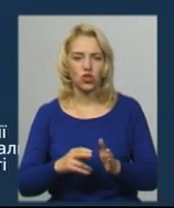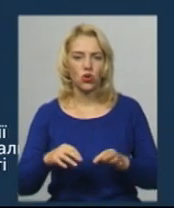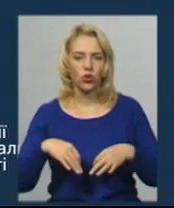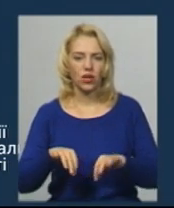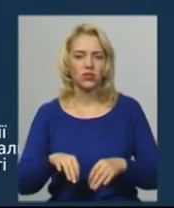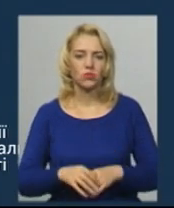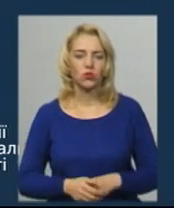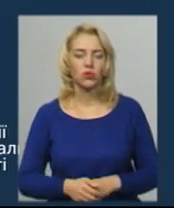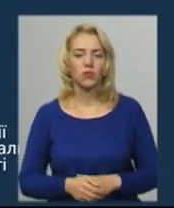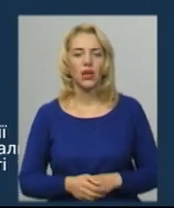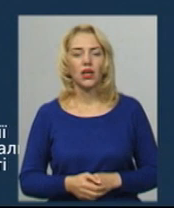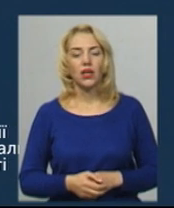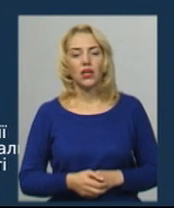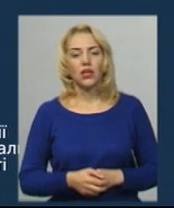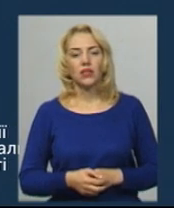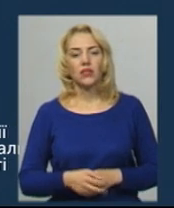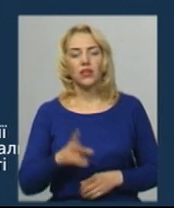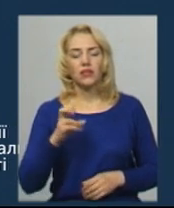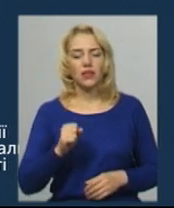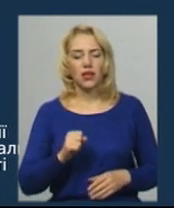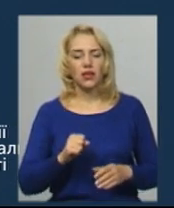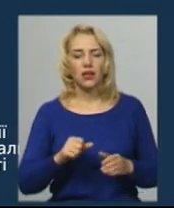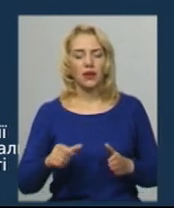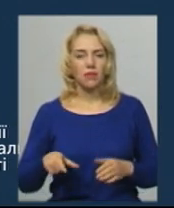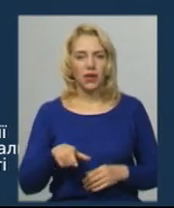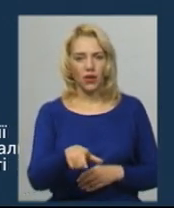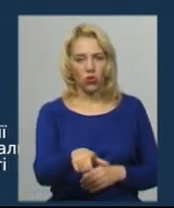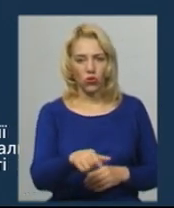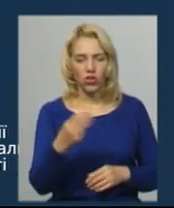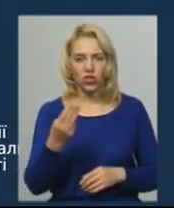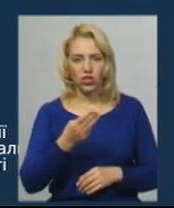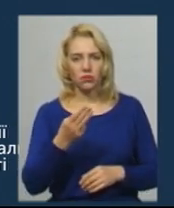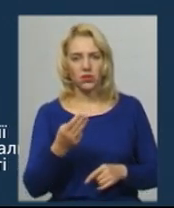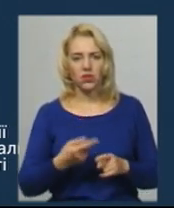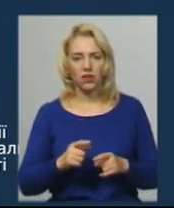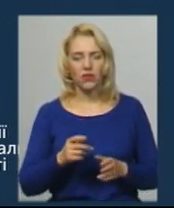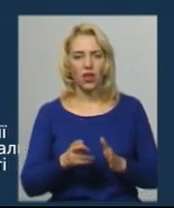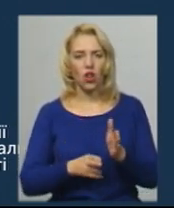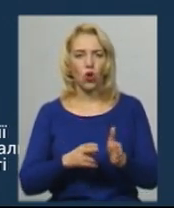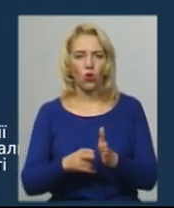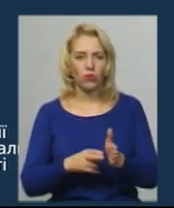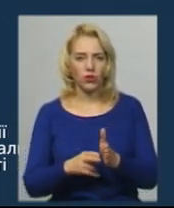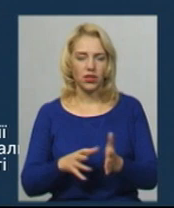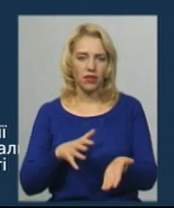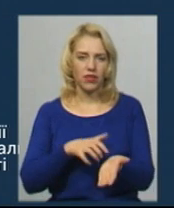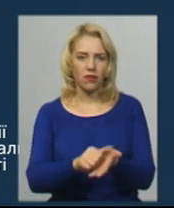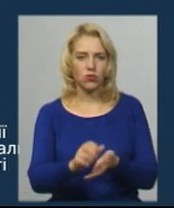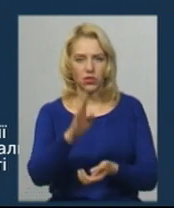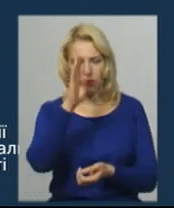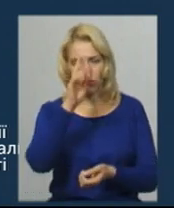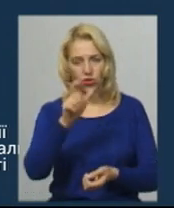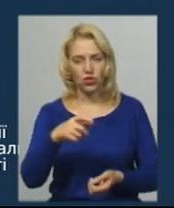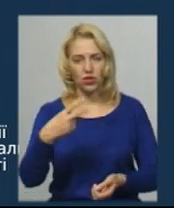Сталище Білогір'я на перегоні Шепетівка-Суховоля локомотивської в наїзд на 20-річного